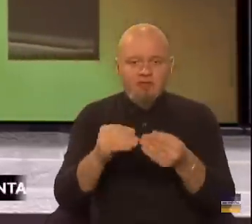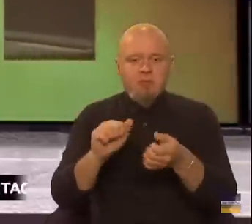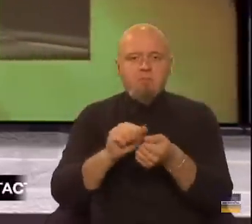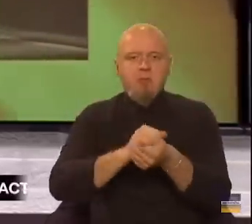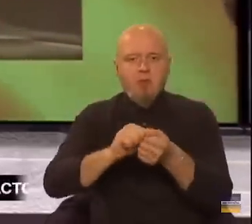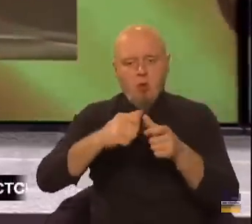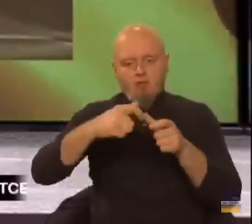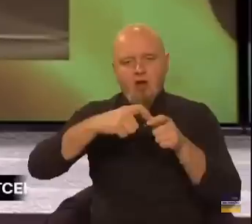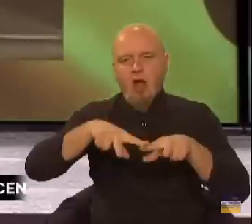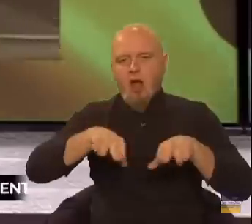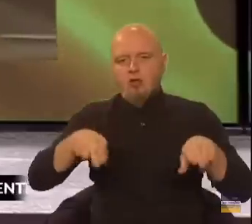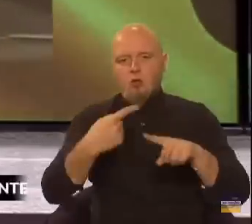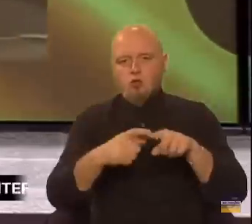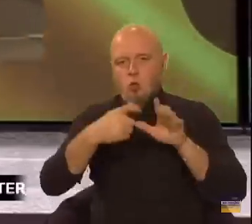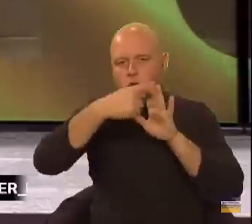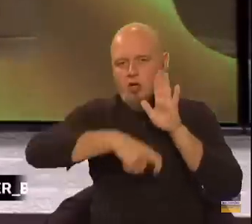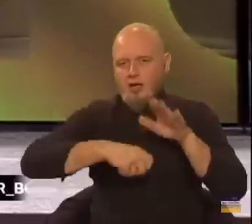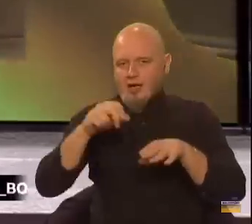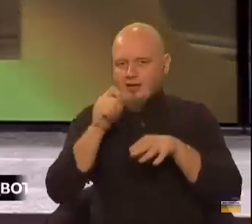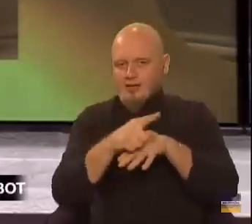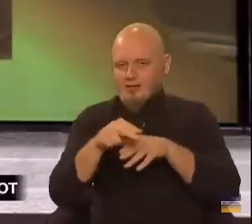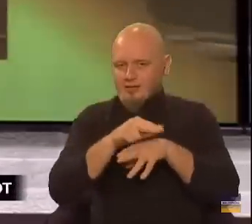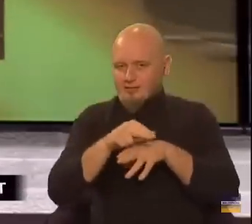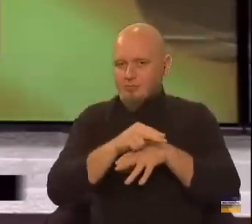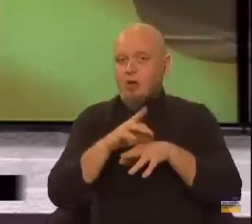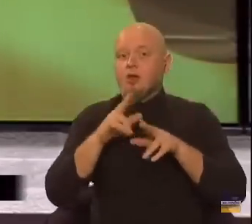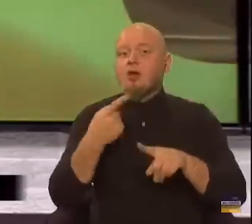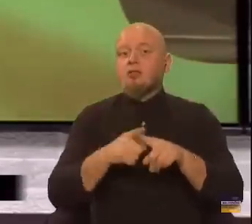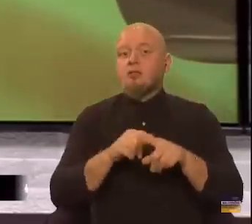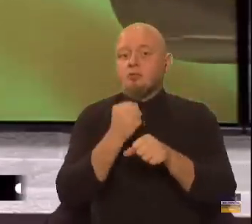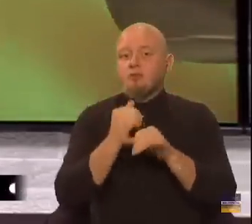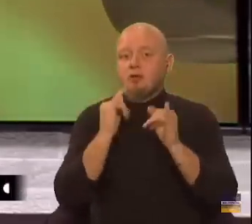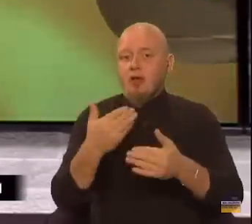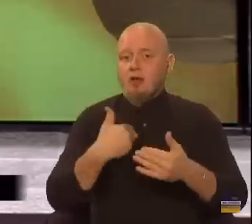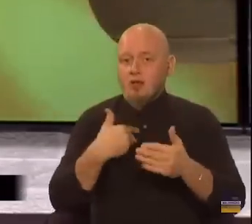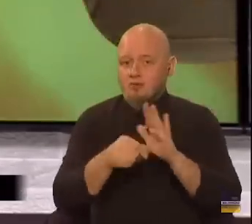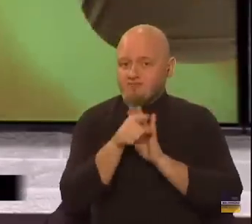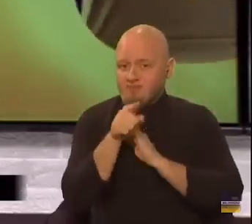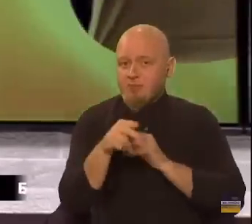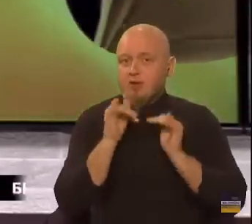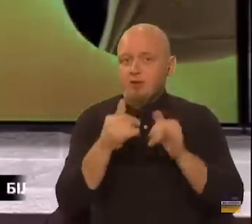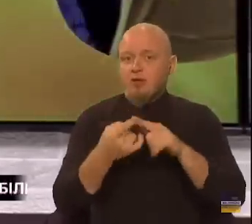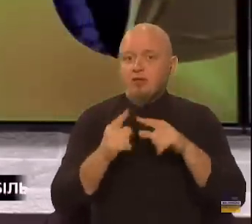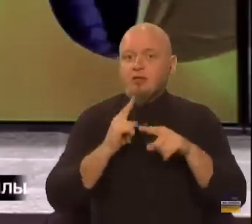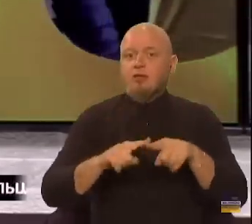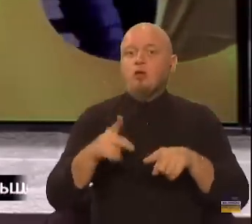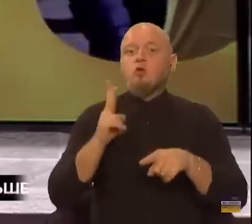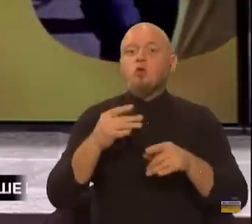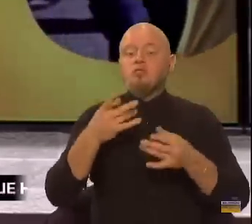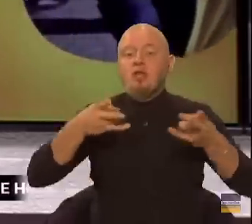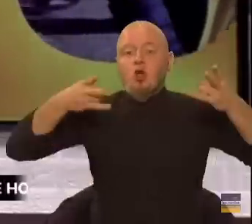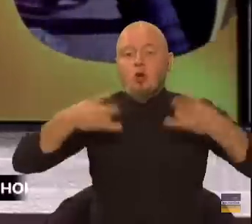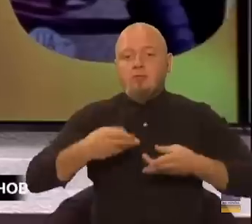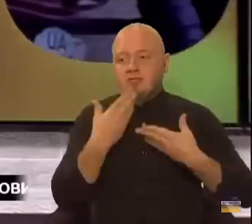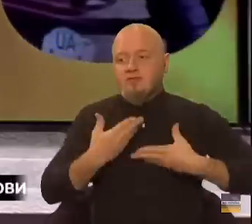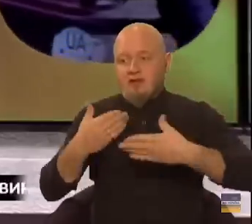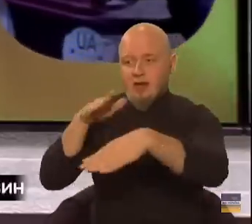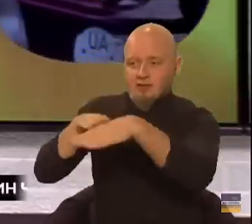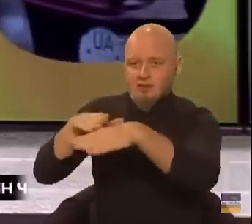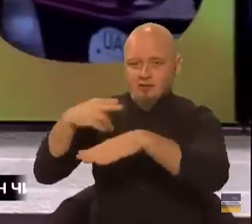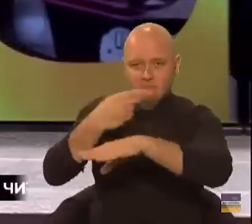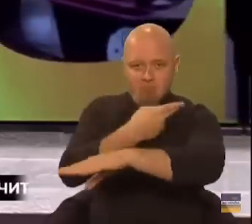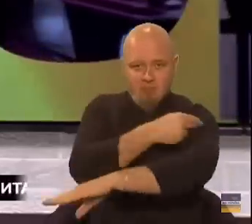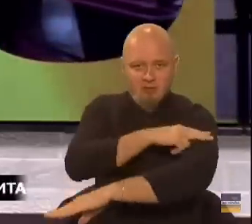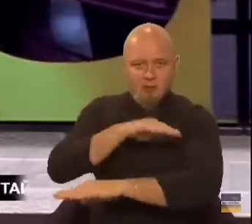паперовий аналог цього рецепту. Як це працюватиме для нас з вами? Для тих, хто за необхідності звертається за медичною